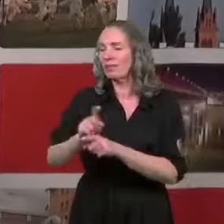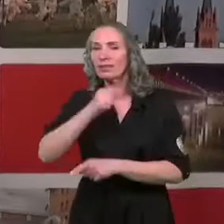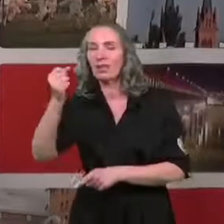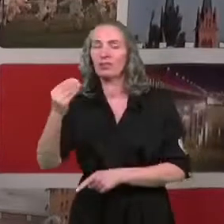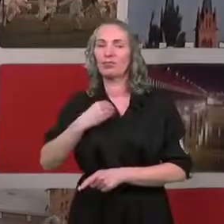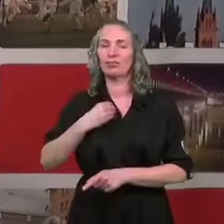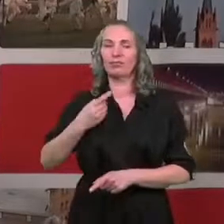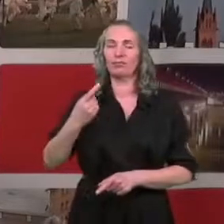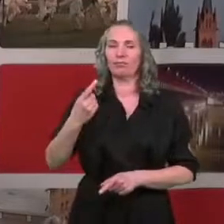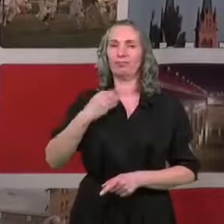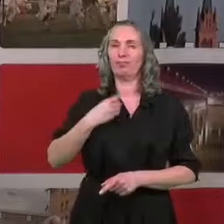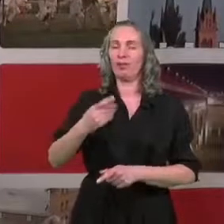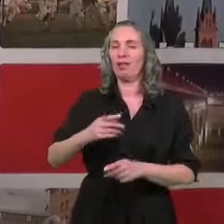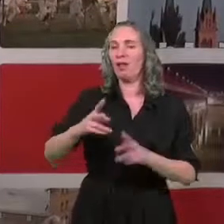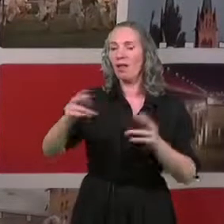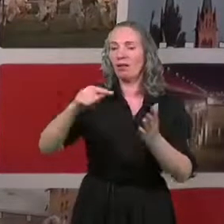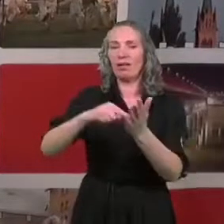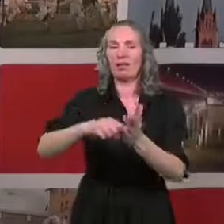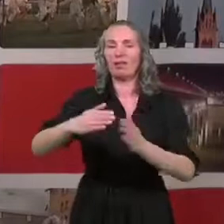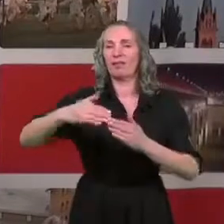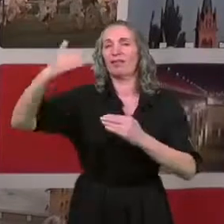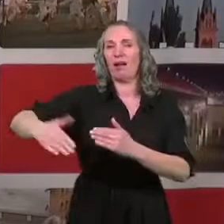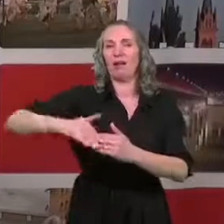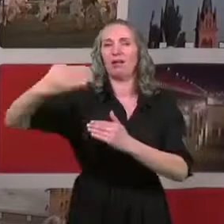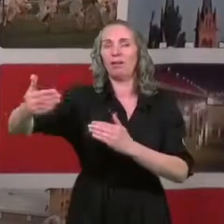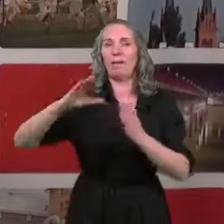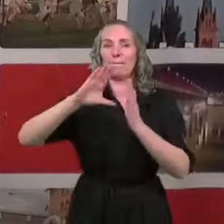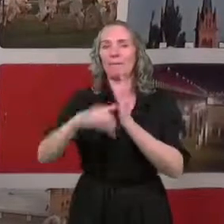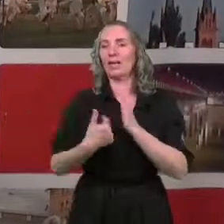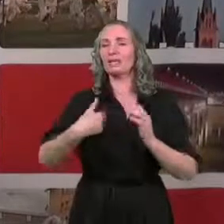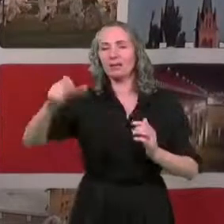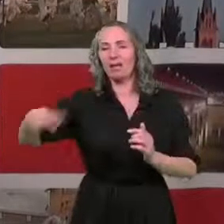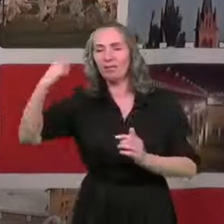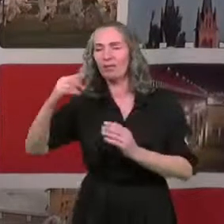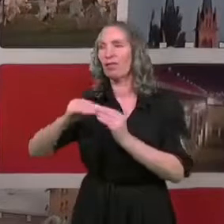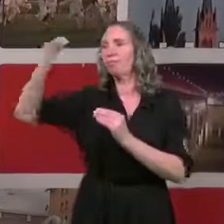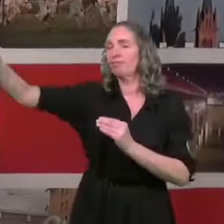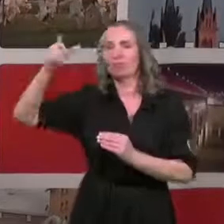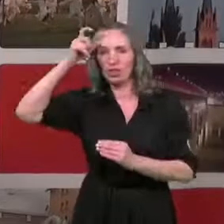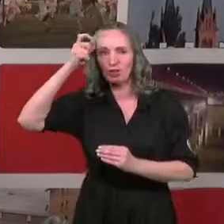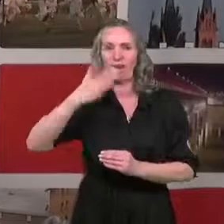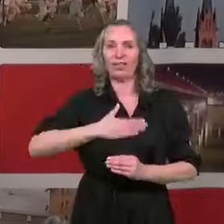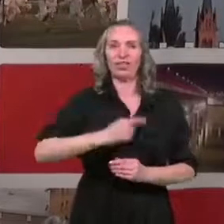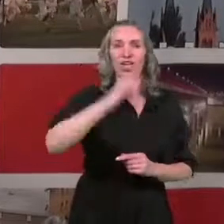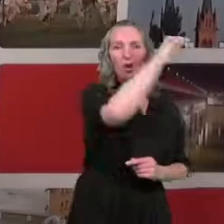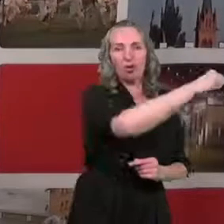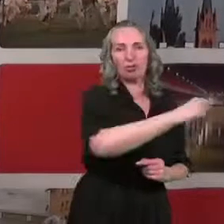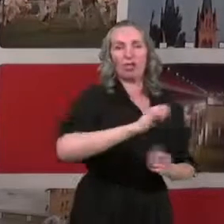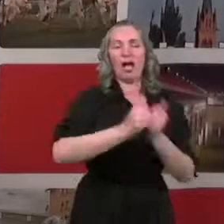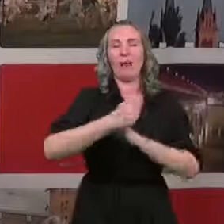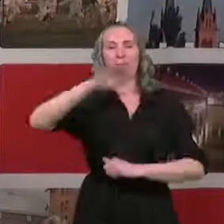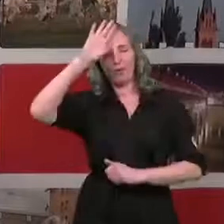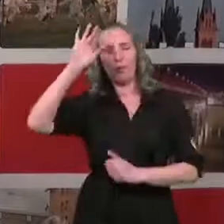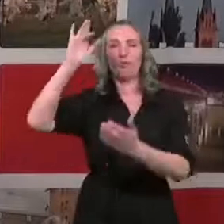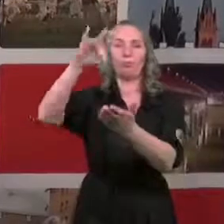Usłyszałam, że w naszym mieście terminy są odległe. Mieszkańcy jeżdżą do Brześcia Kujawskiego, Ciechocinka, a nawet Łodzi. Z czego